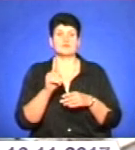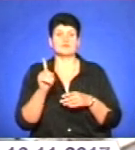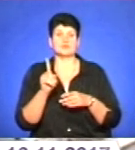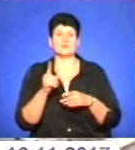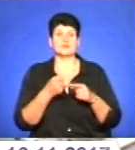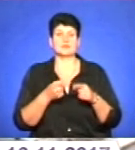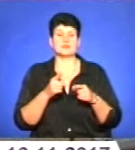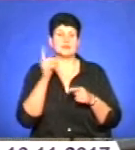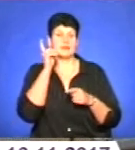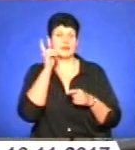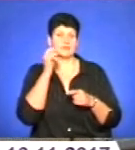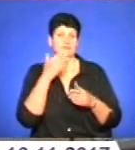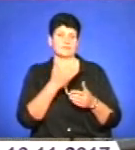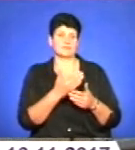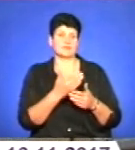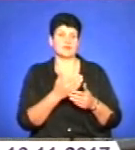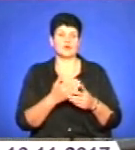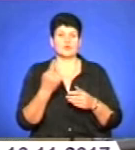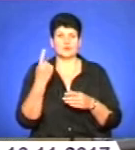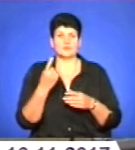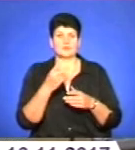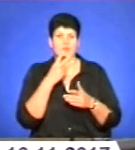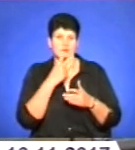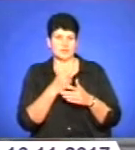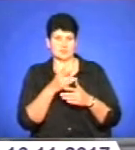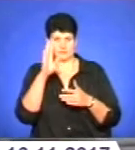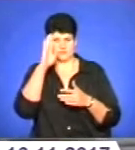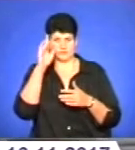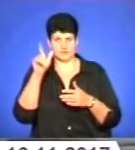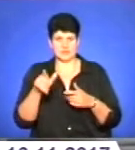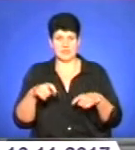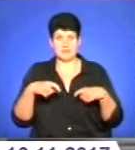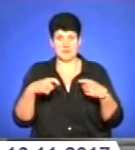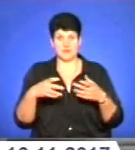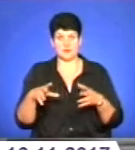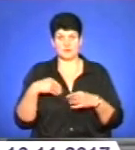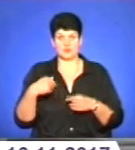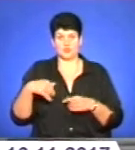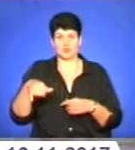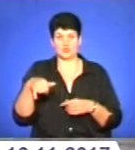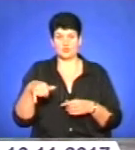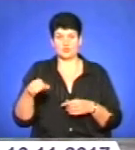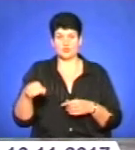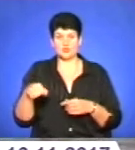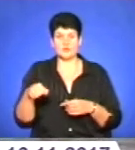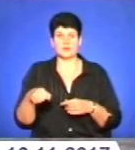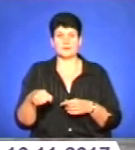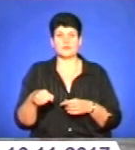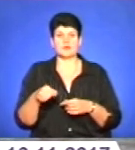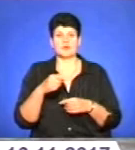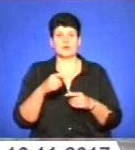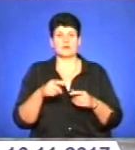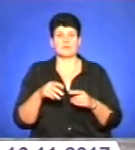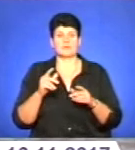в машині. Одному з рядів ринку потерпілий помітив чоловіка, котрий біг з його барсеткою. Кинувся слідом за ним, гукаючи про